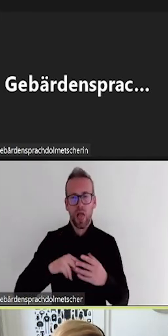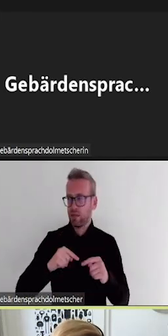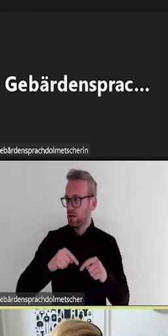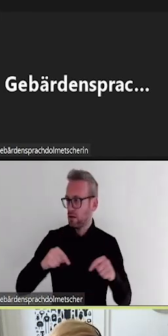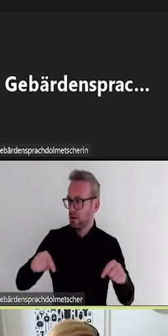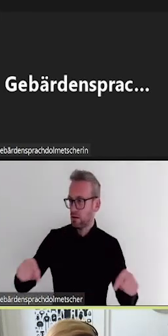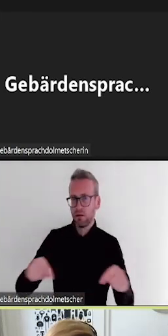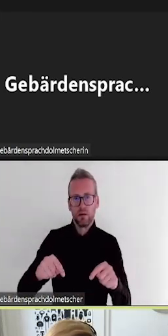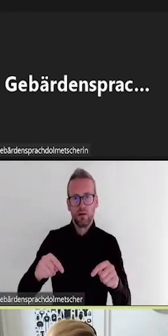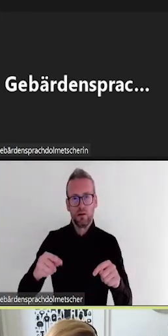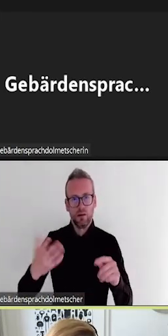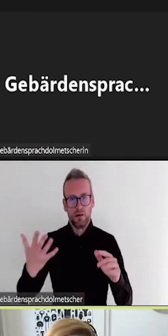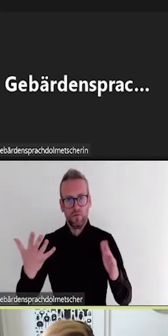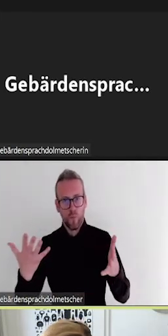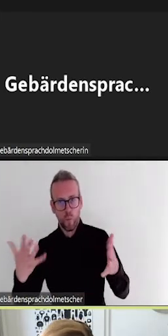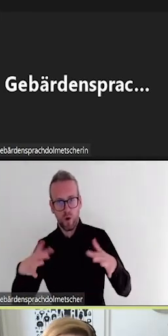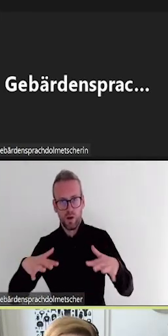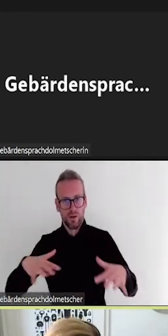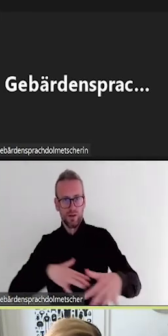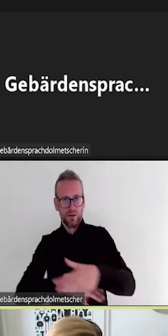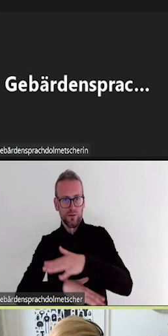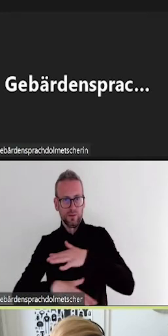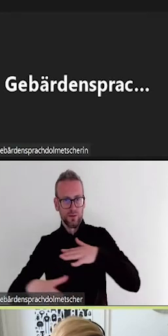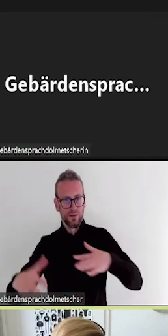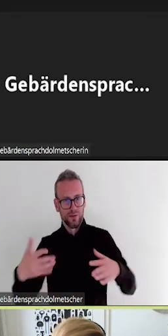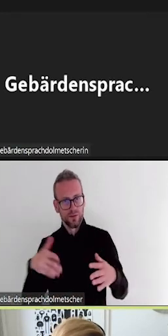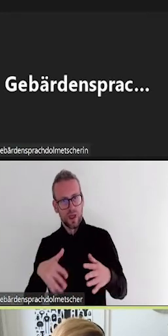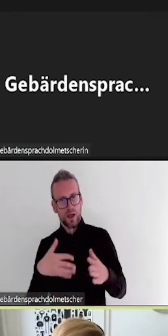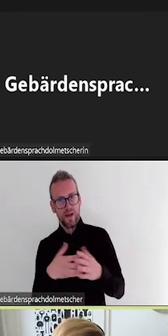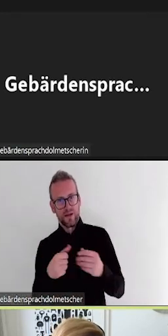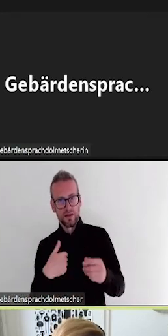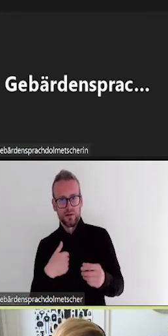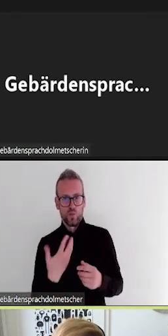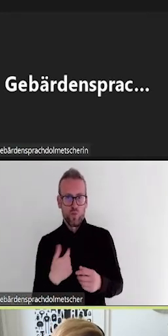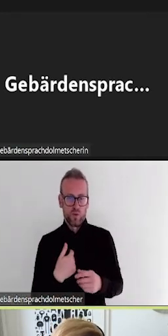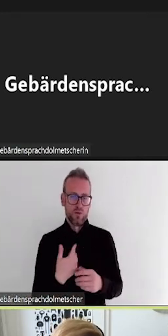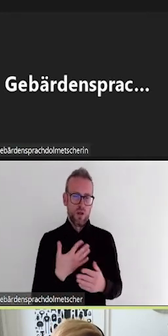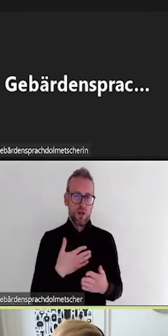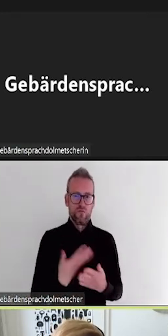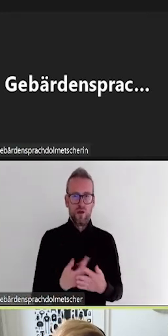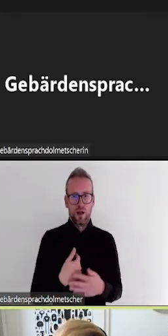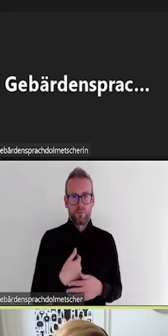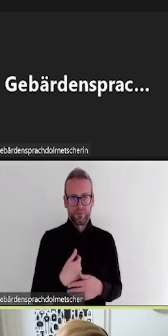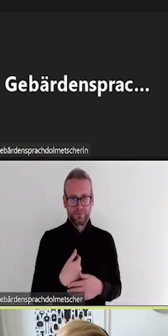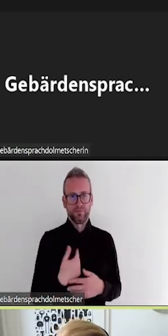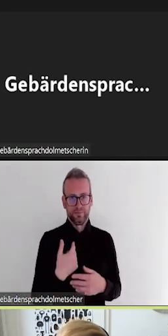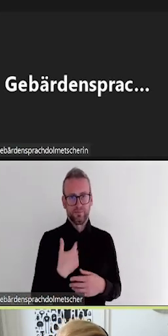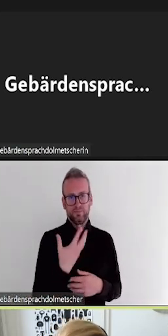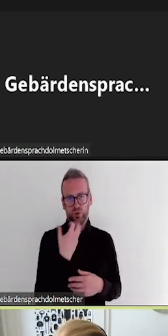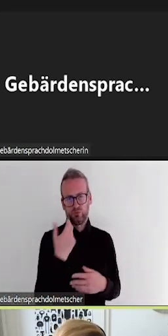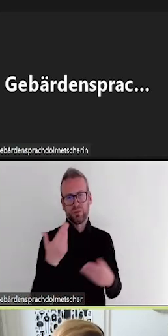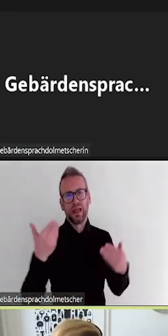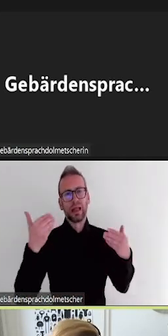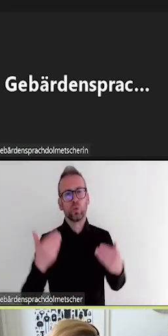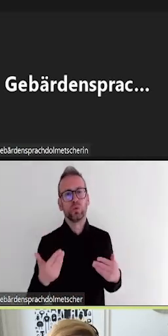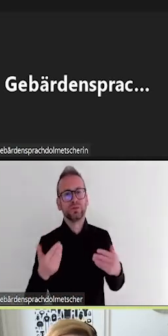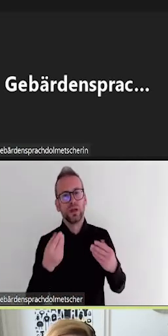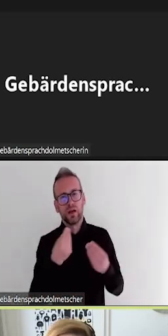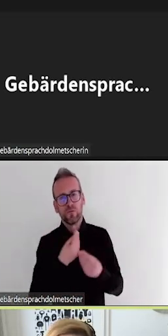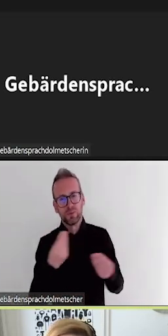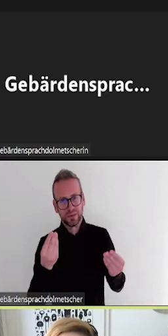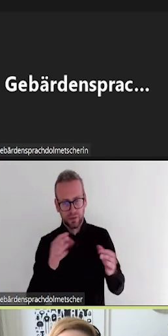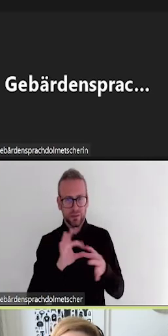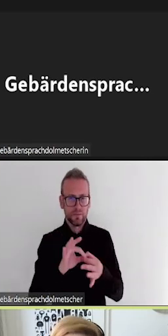Eingehen werde ich auch darauf, welche Lehrstellen und Schwierigkeiten es nach wie vor noch beim Lageplan gibt. Und anschließend stelle ich Ihnen die verschiedenen